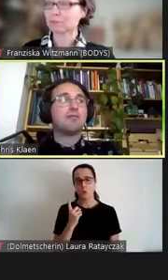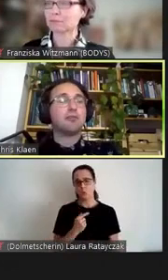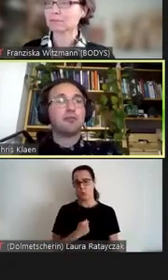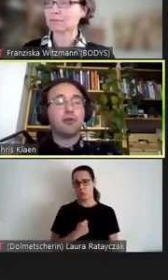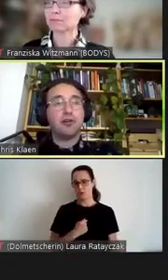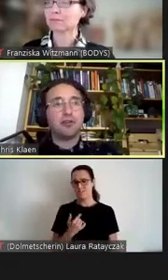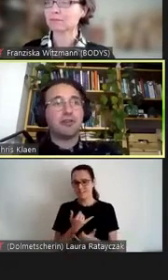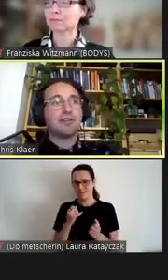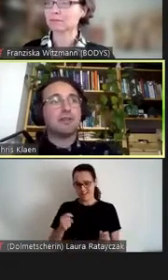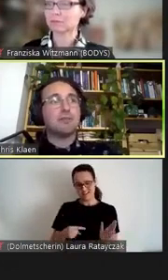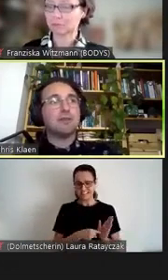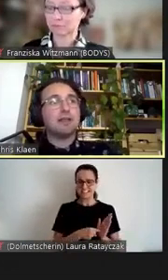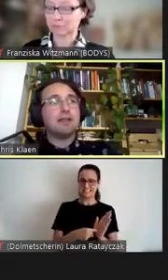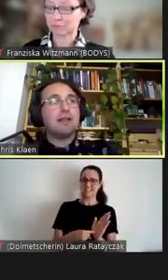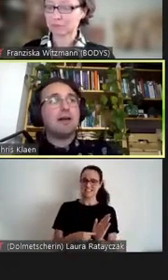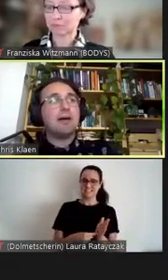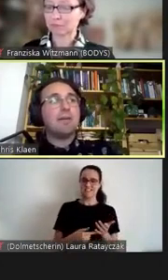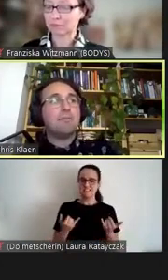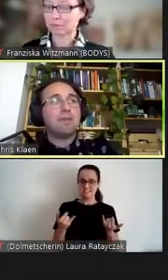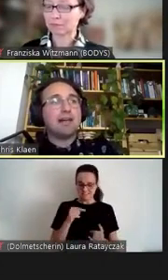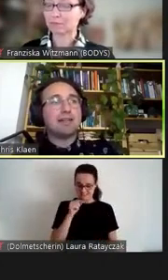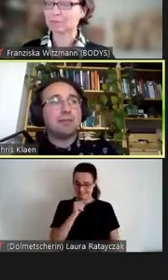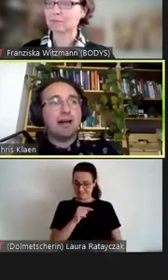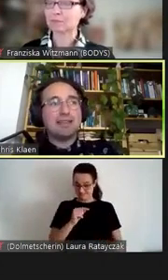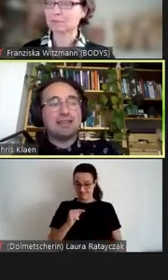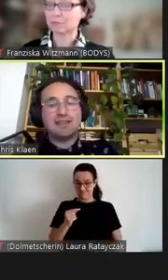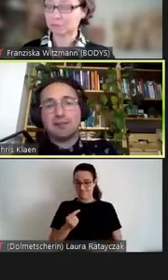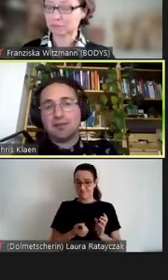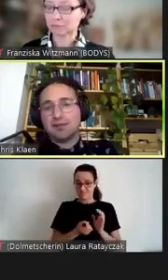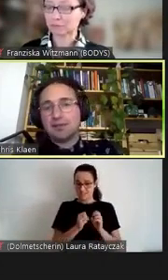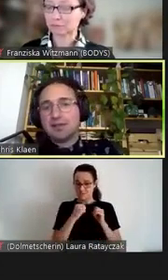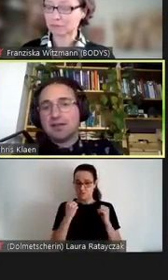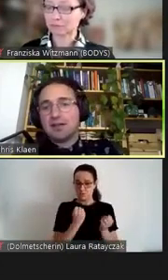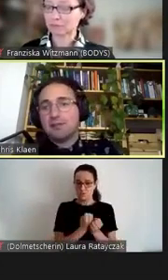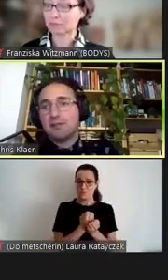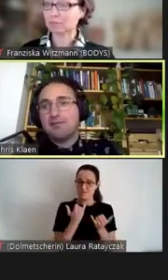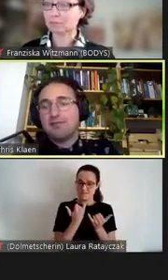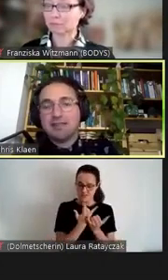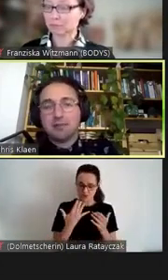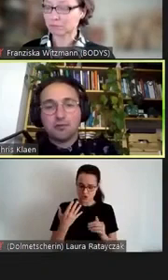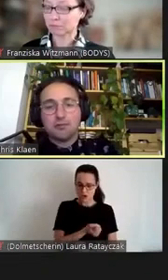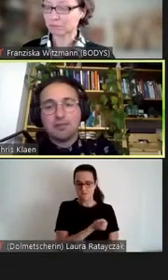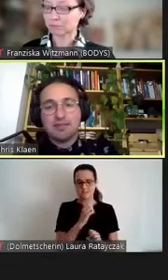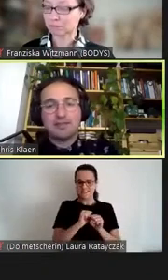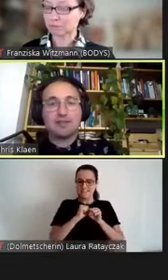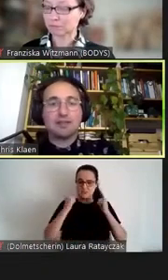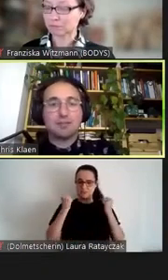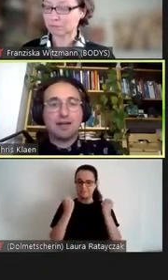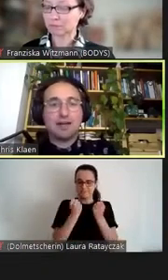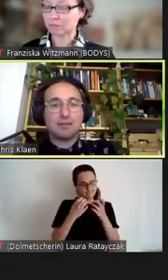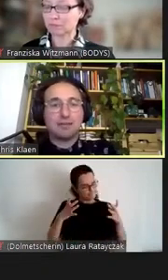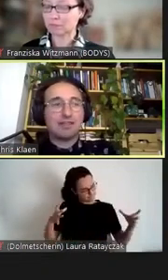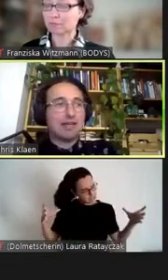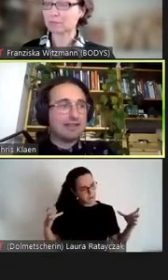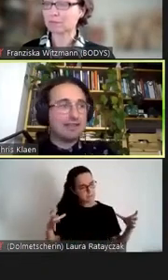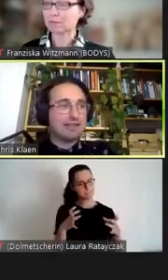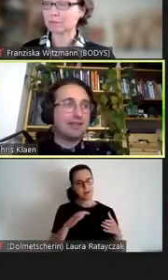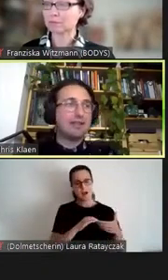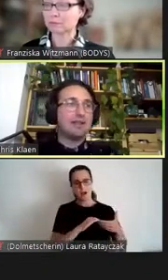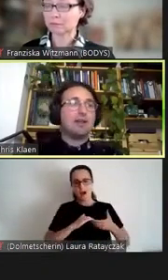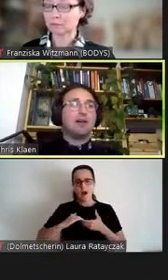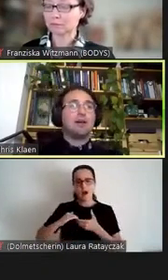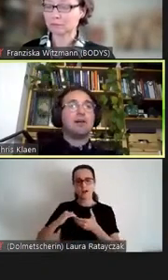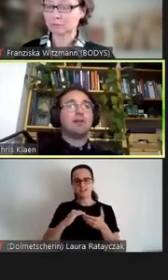können wir von dort aus eben eine gemeinsame Bewegung bilden, die gemeinsam ihre